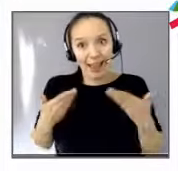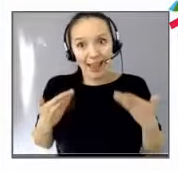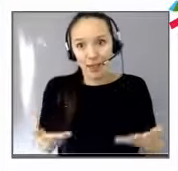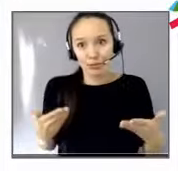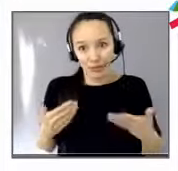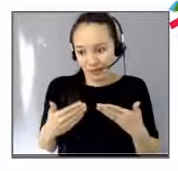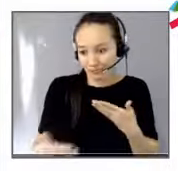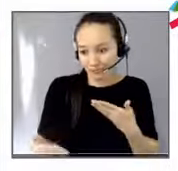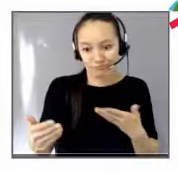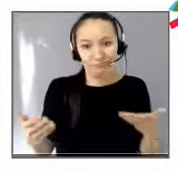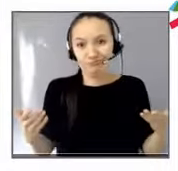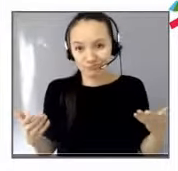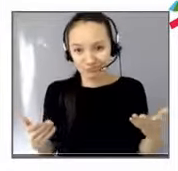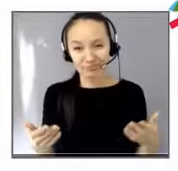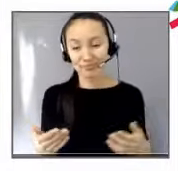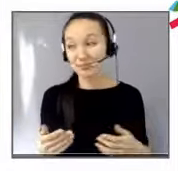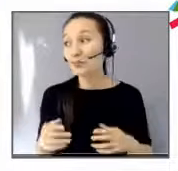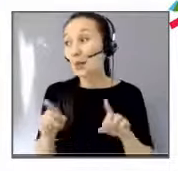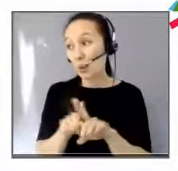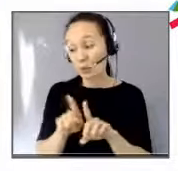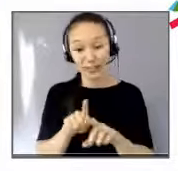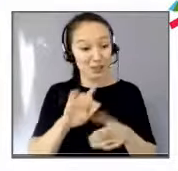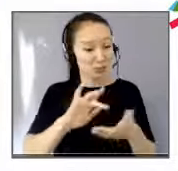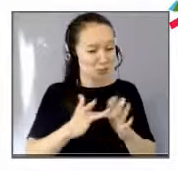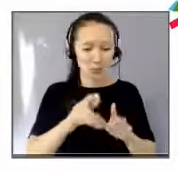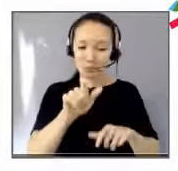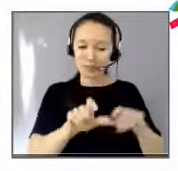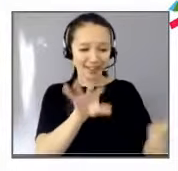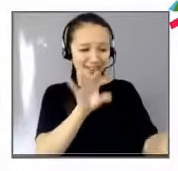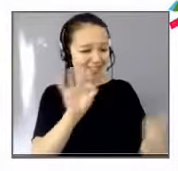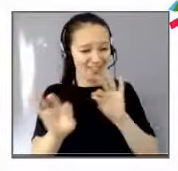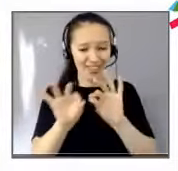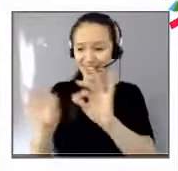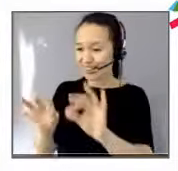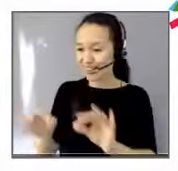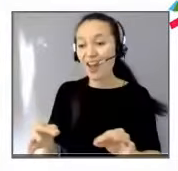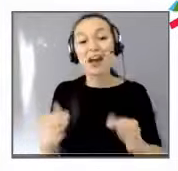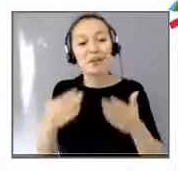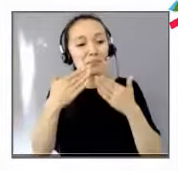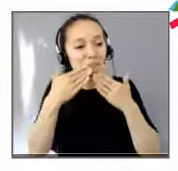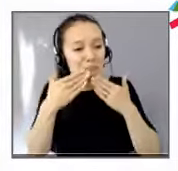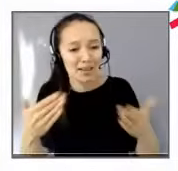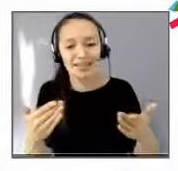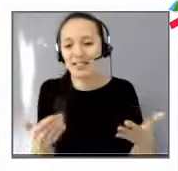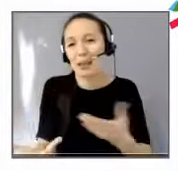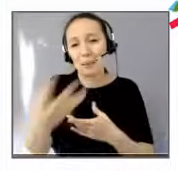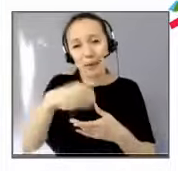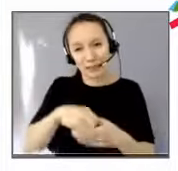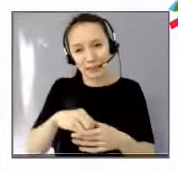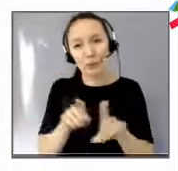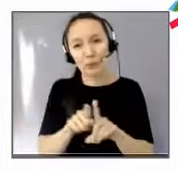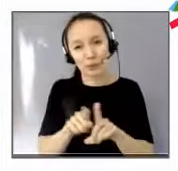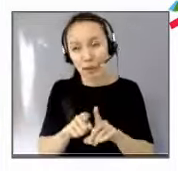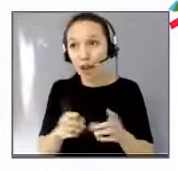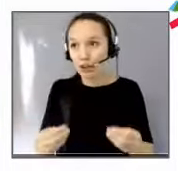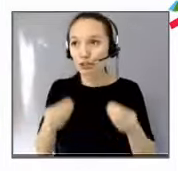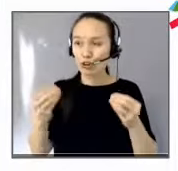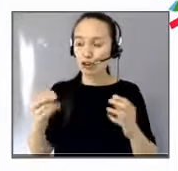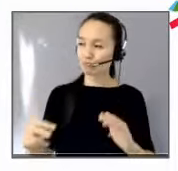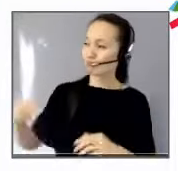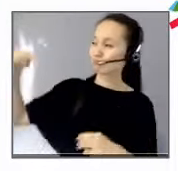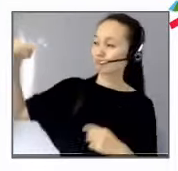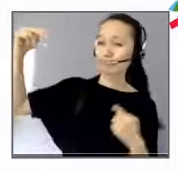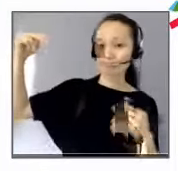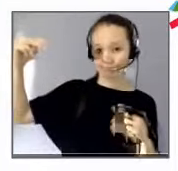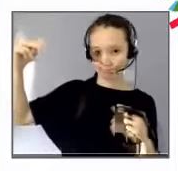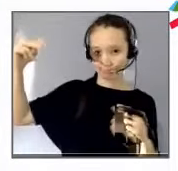nos intervenants. Vous nous avez permis de prendre de la hauteur, vous avez permis aussi de reposer le sujet là où il doit être et je pense que nos référents handicap qui ont aussi